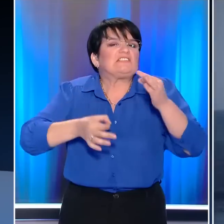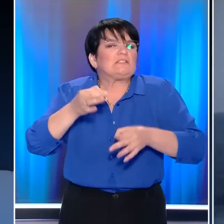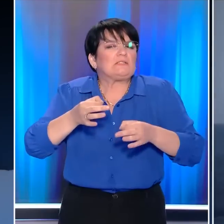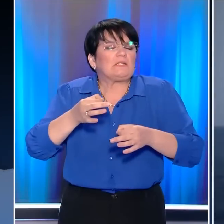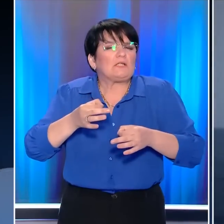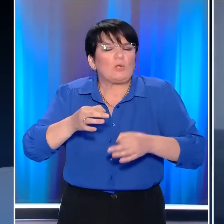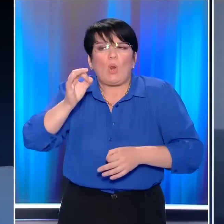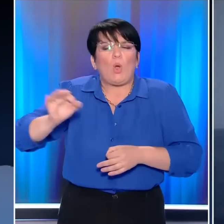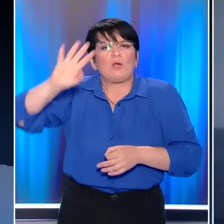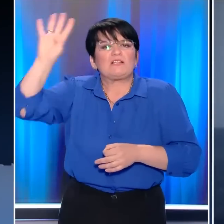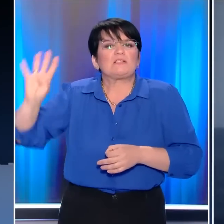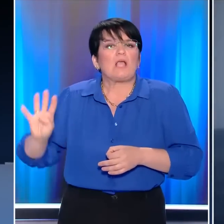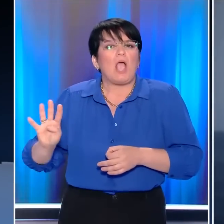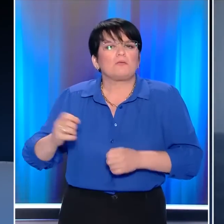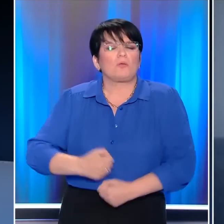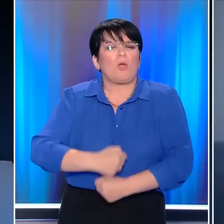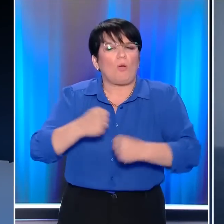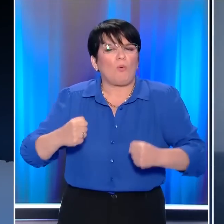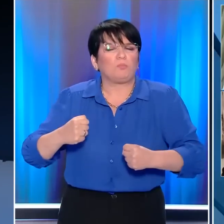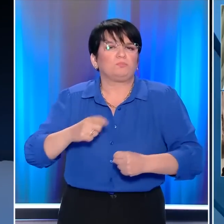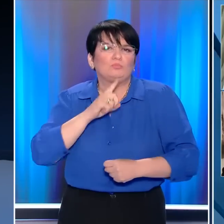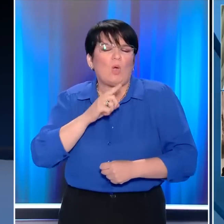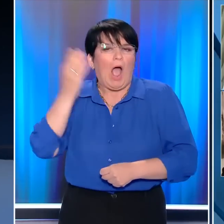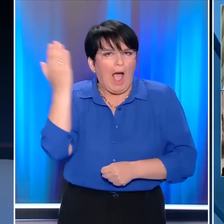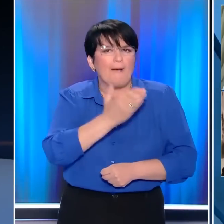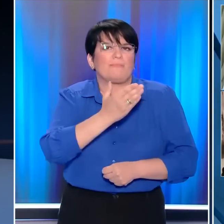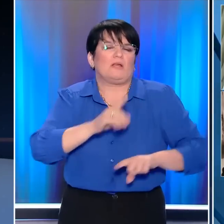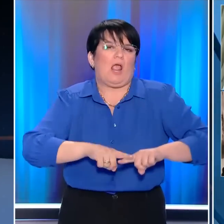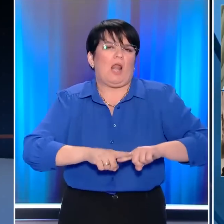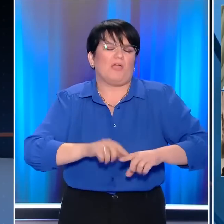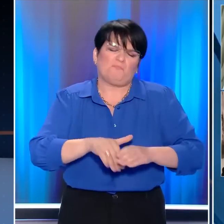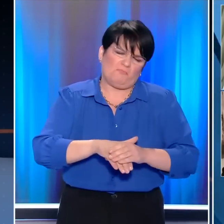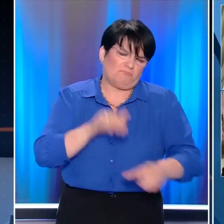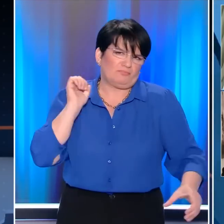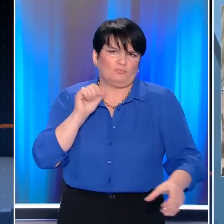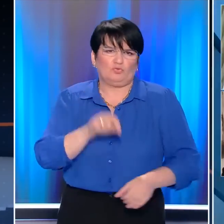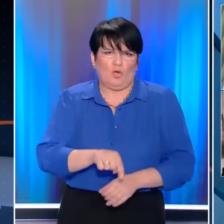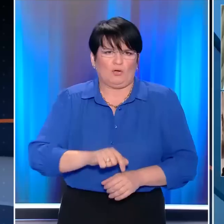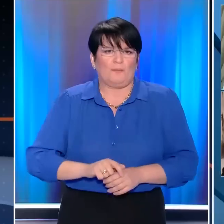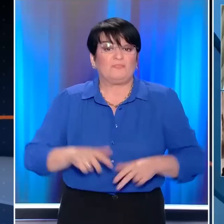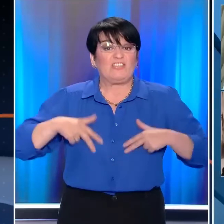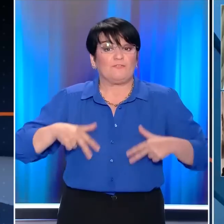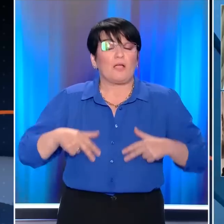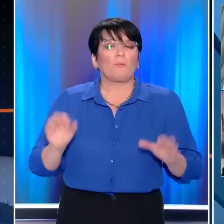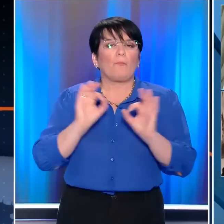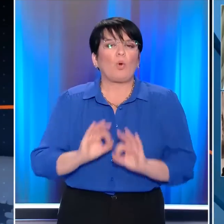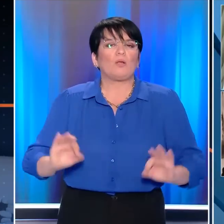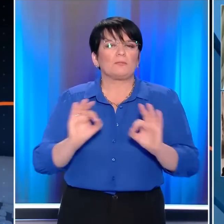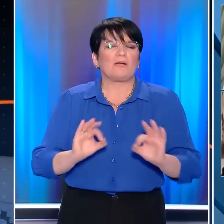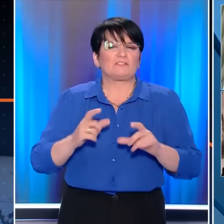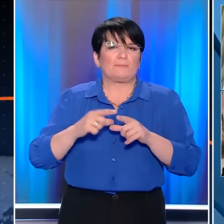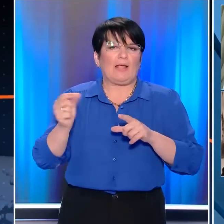την οχύρωση των νησιών του Ανατολικού Αιγαίου και απειλεί επισήμως. Η κυβέρνηση πρέπει να πάει πολύ καλά προετοιμασμένη στο ΝΑΤΟ. Και αν πάει πολύ καλά